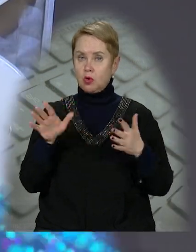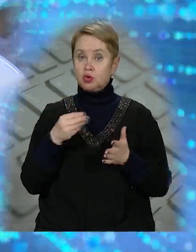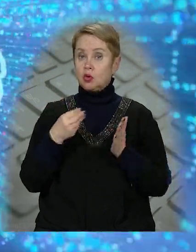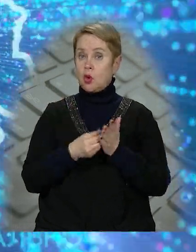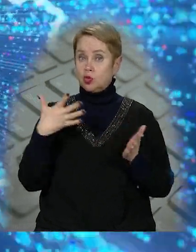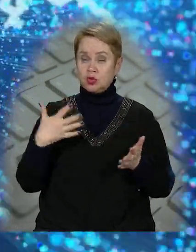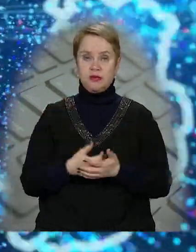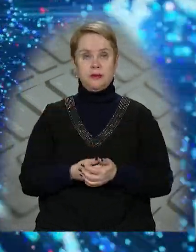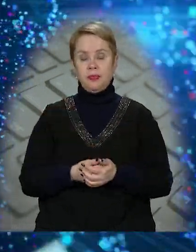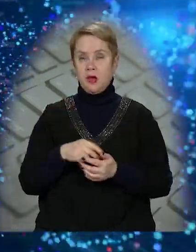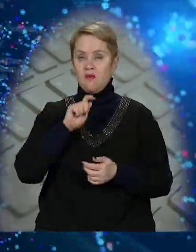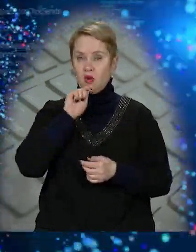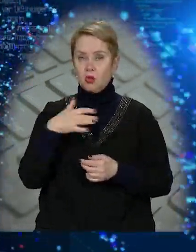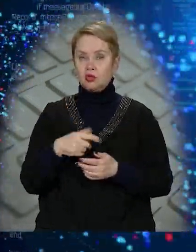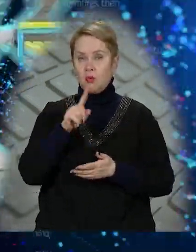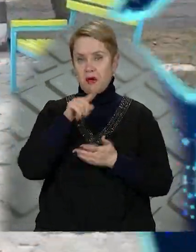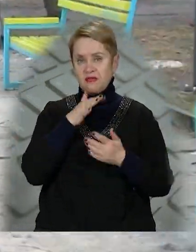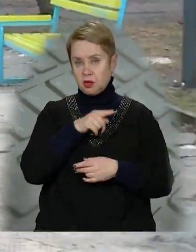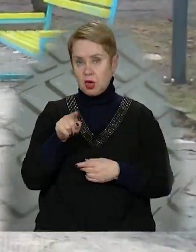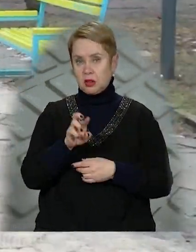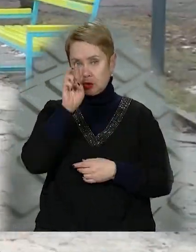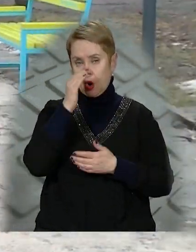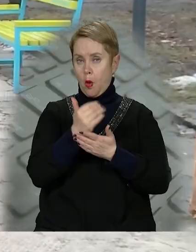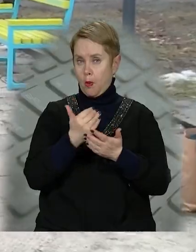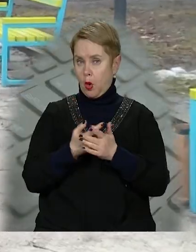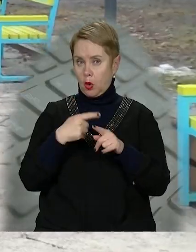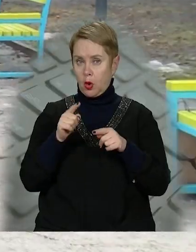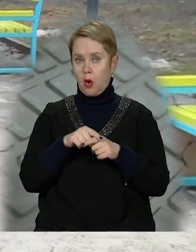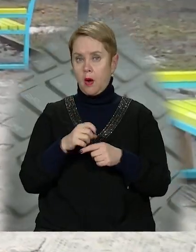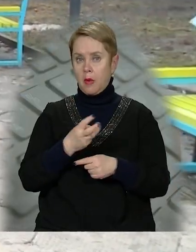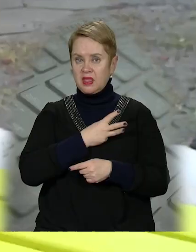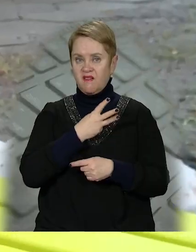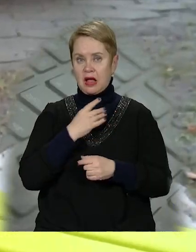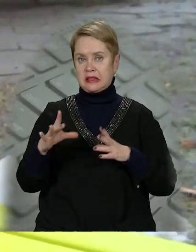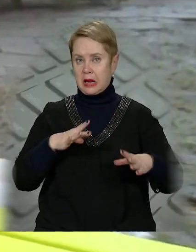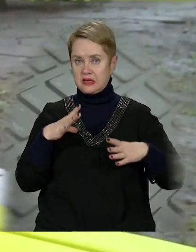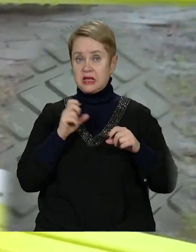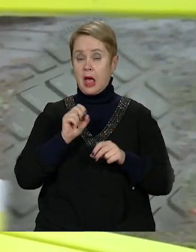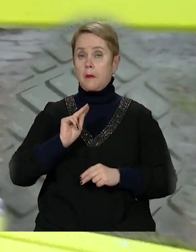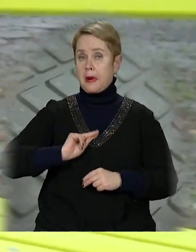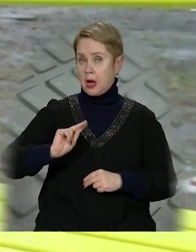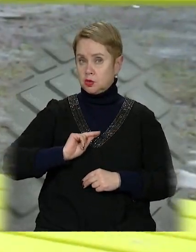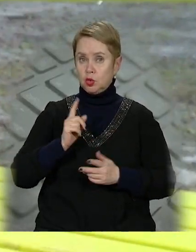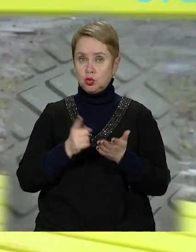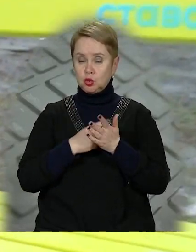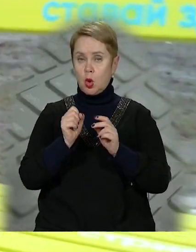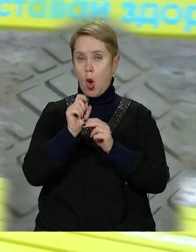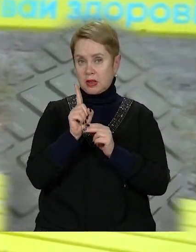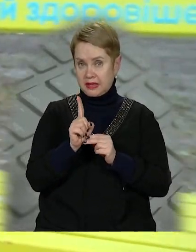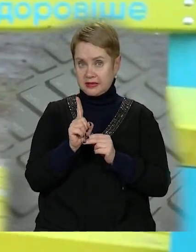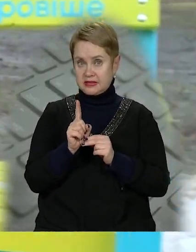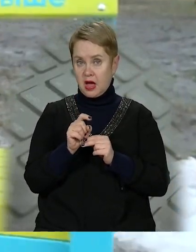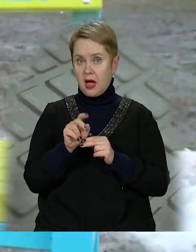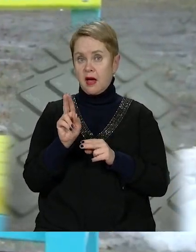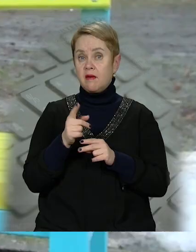більше куштувати. І в Україні вже певний час діє державна програма, яка мотивує тренуватися. Як вона працює? Журналісти 11